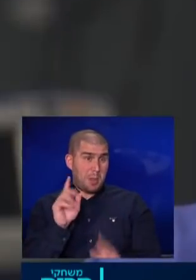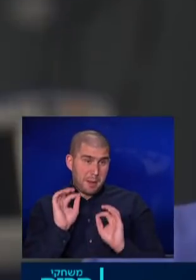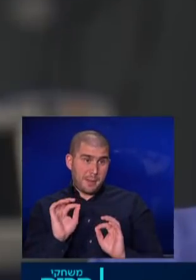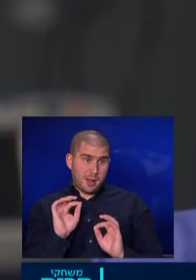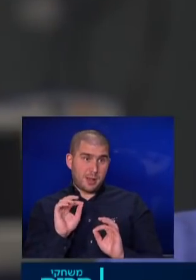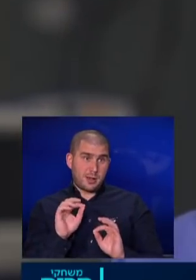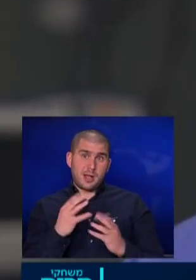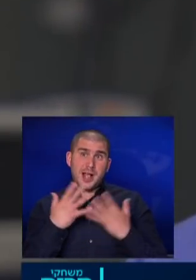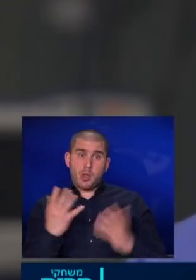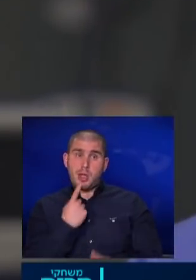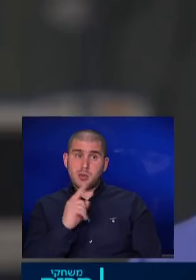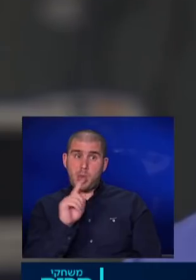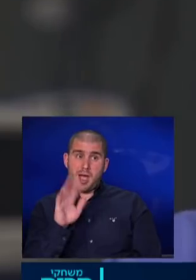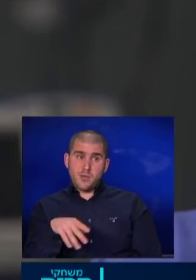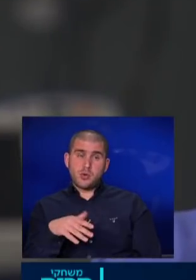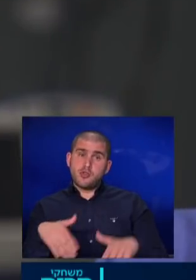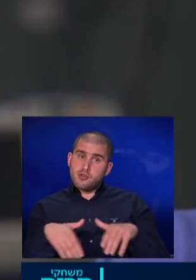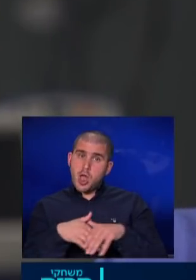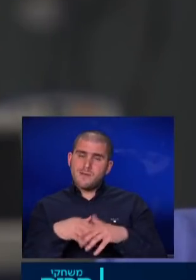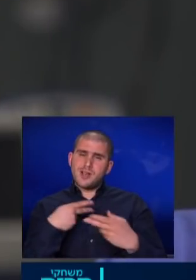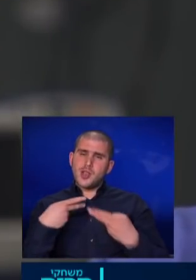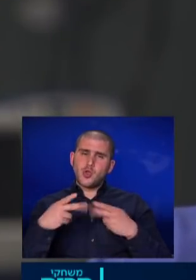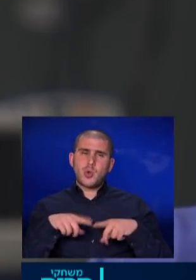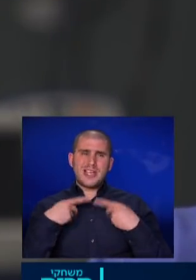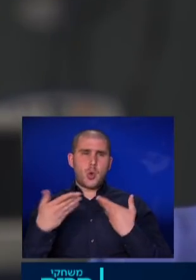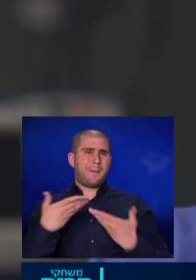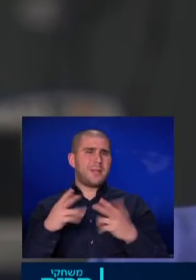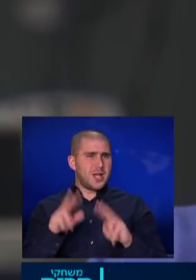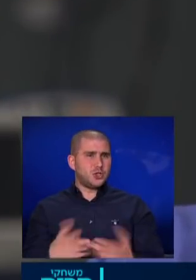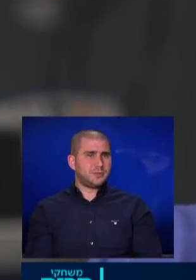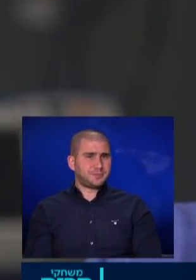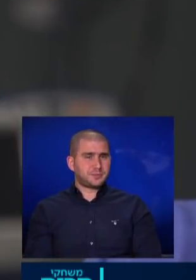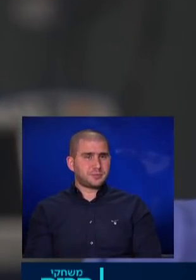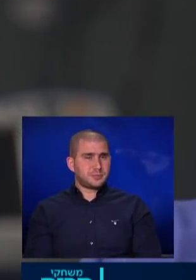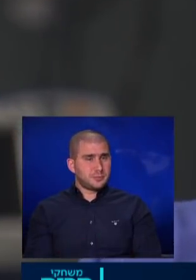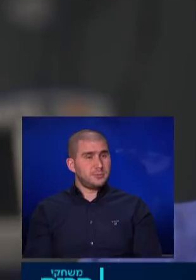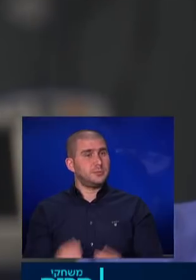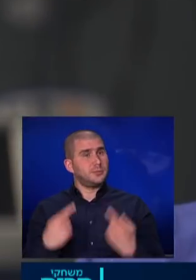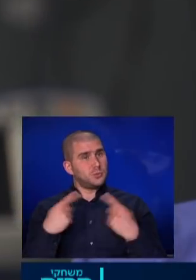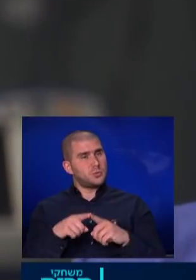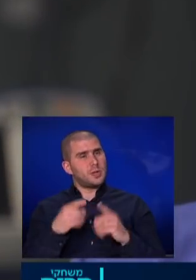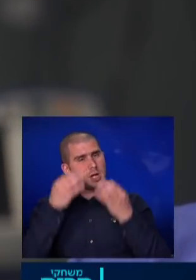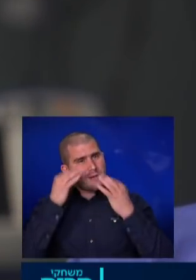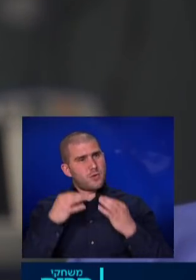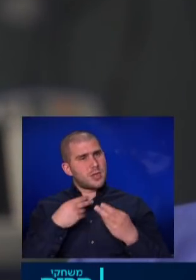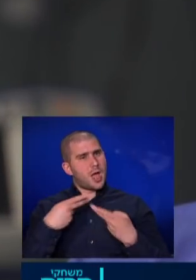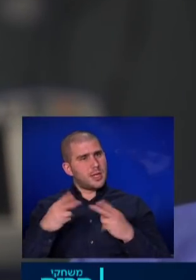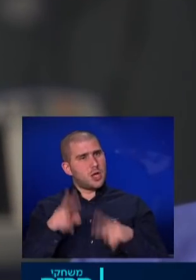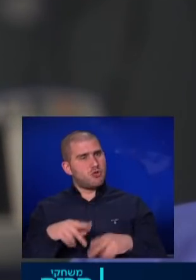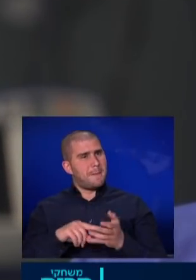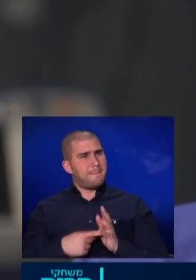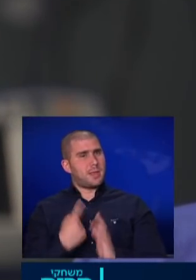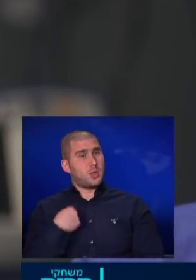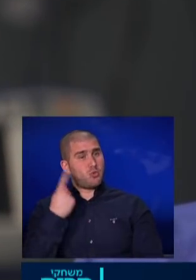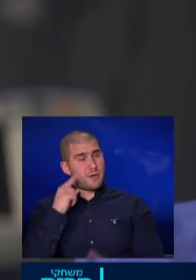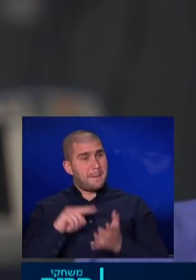גם בומבסתי להגיד אולי גם אפילו שלום ודו-קיום ותוך כבוד הדדי כי יש לנו פה מטרה ואני